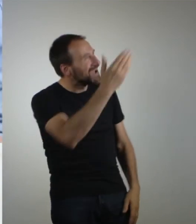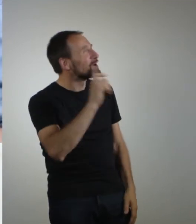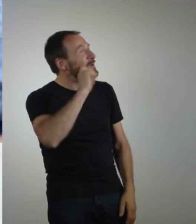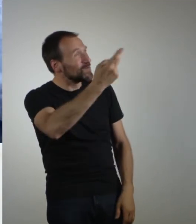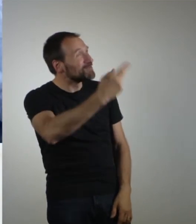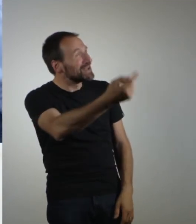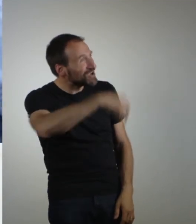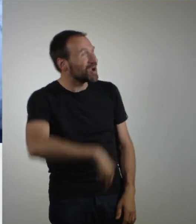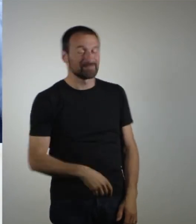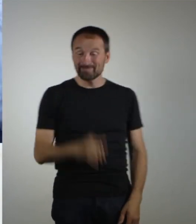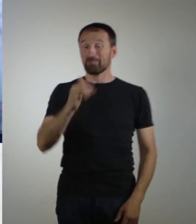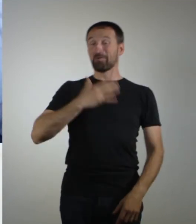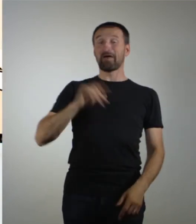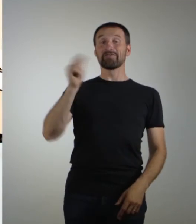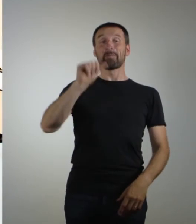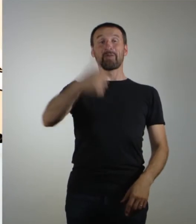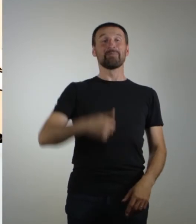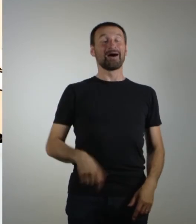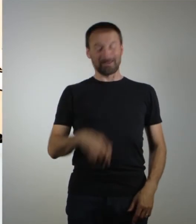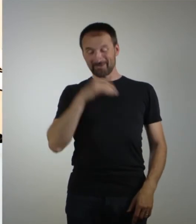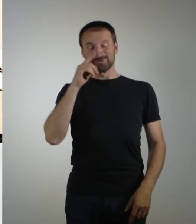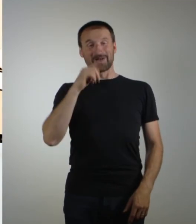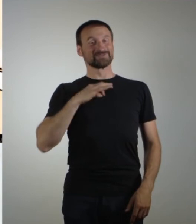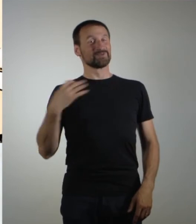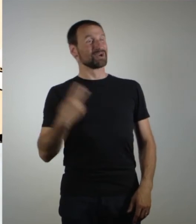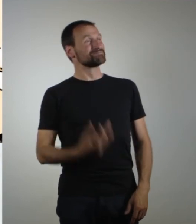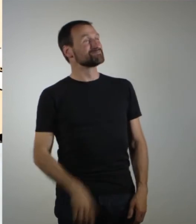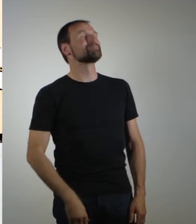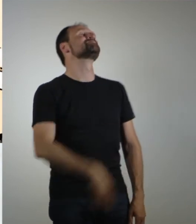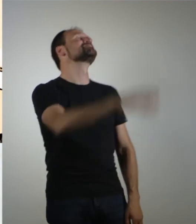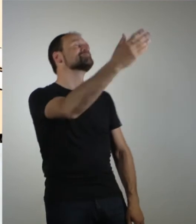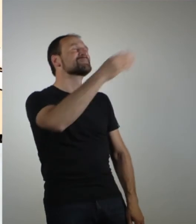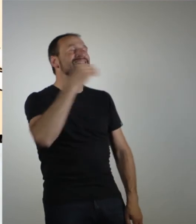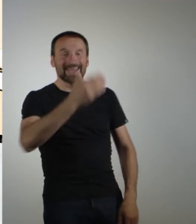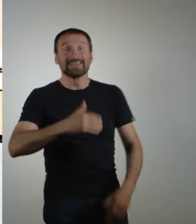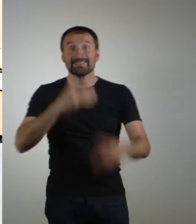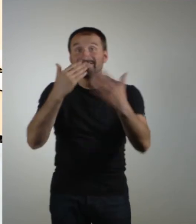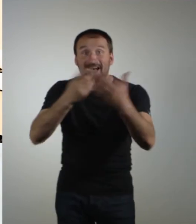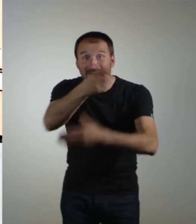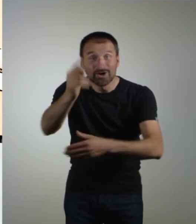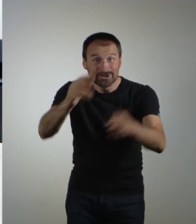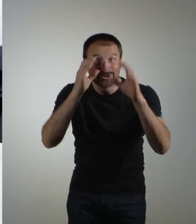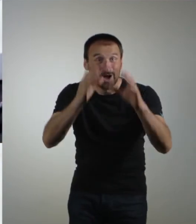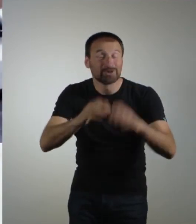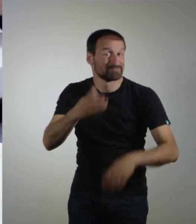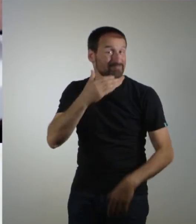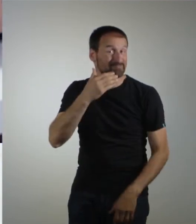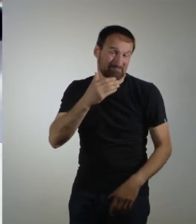wart. Gerne wieder. Hat uns echt viel Spaß gemacht. Und auch an euch. Danke fürs Einschalten und bis zum nächsten Mal. Join us.